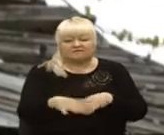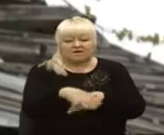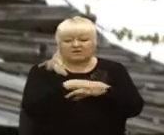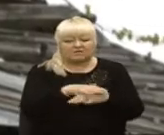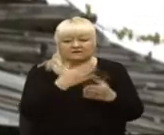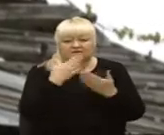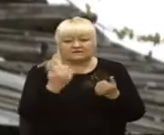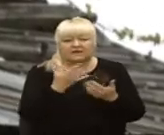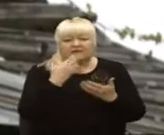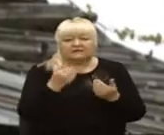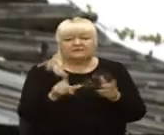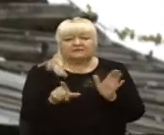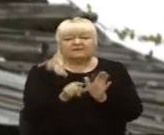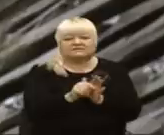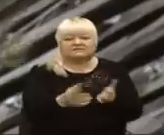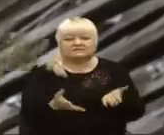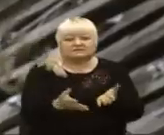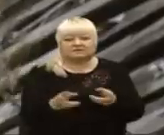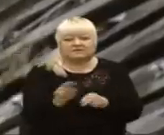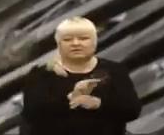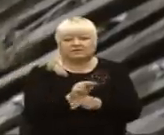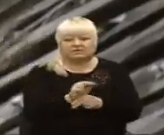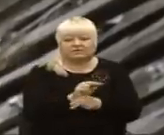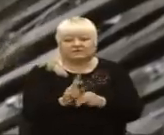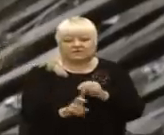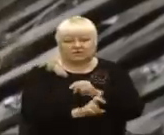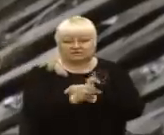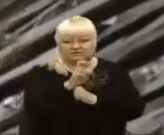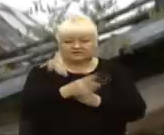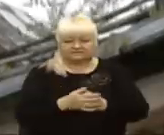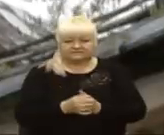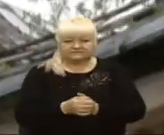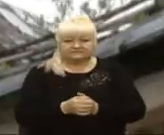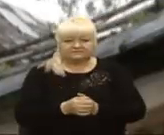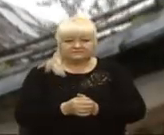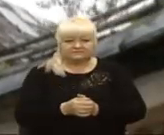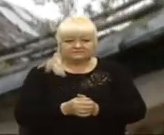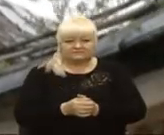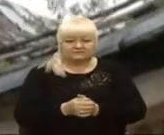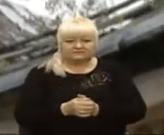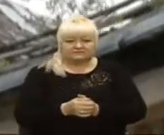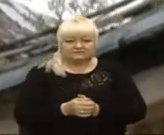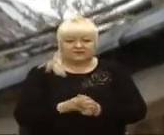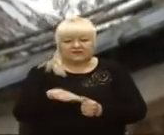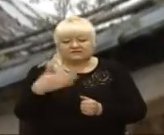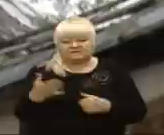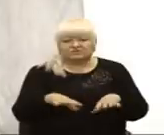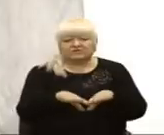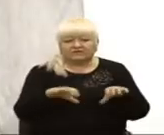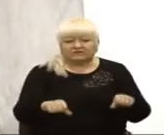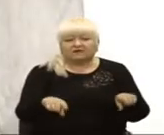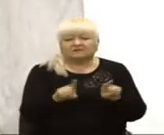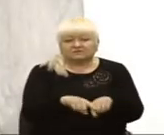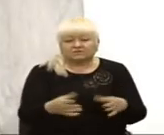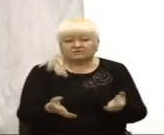нема з кем поремонтувати костел. Зі сторони влади я теж